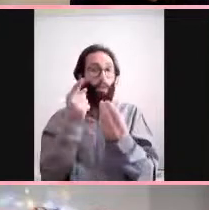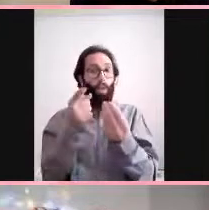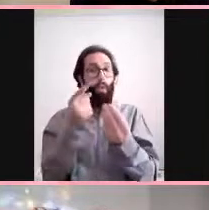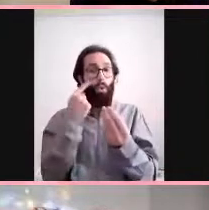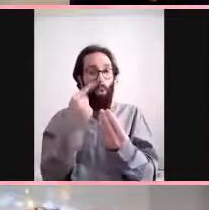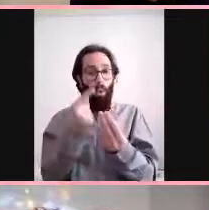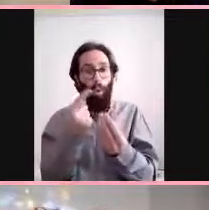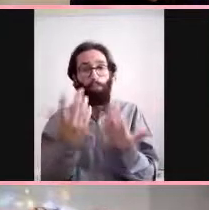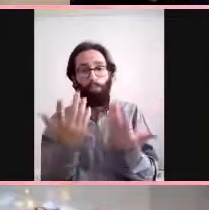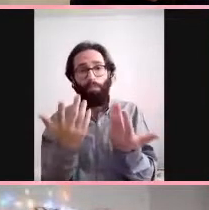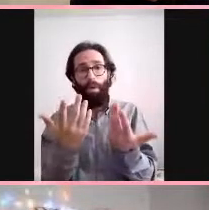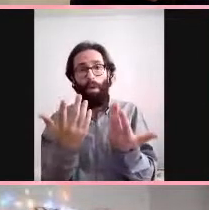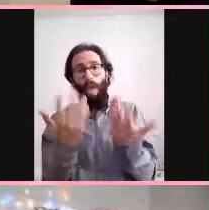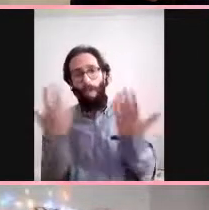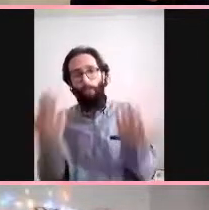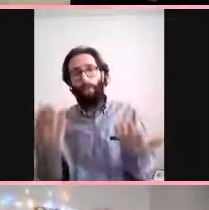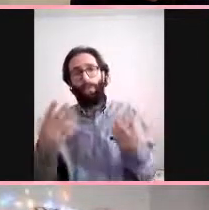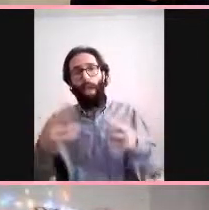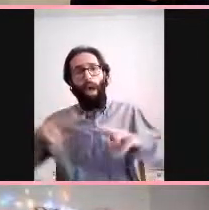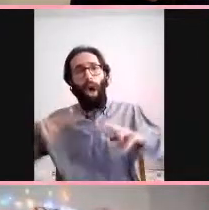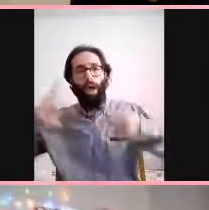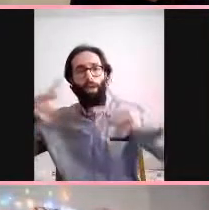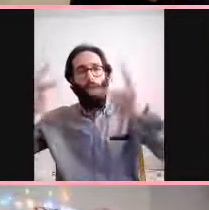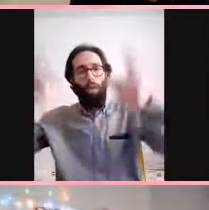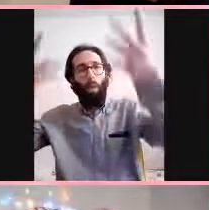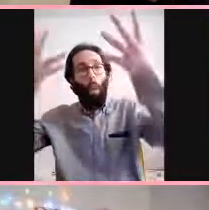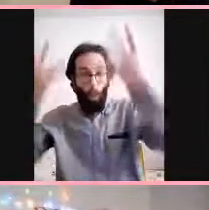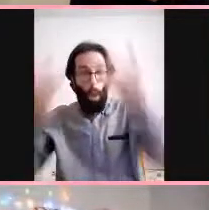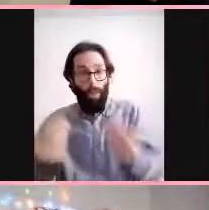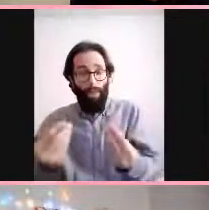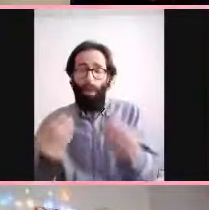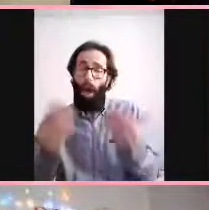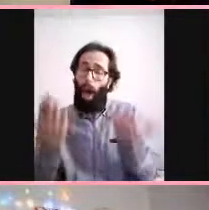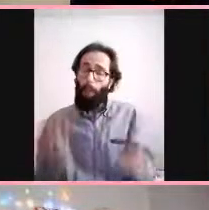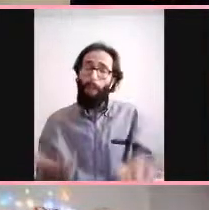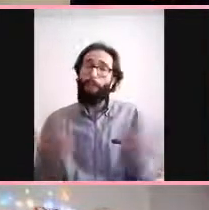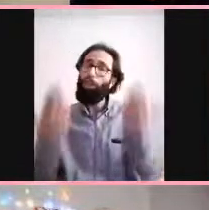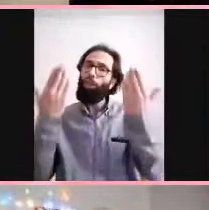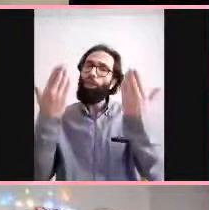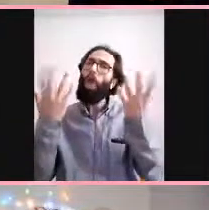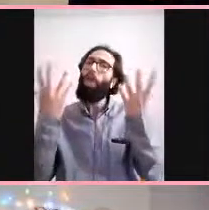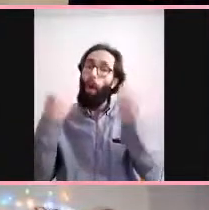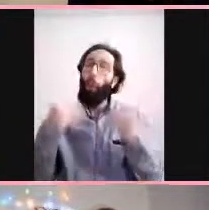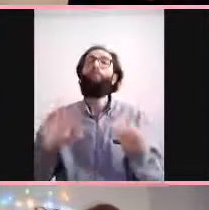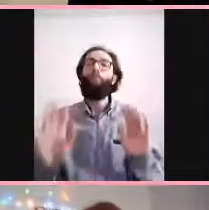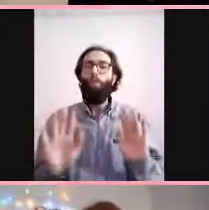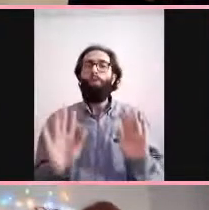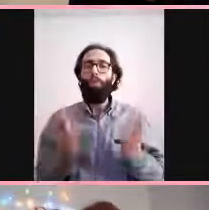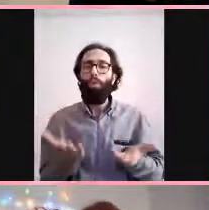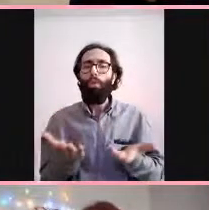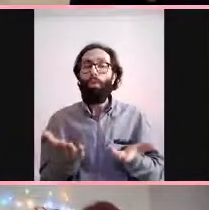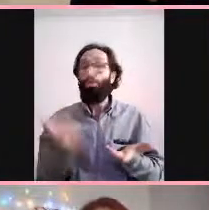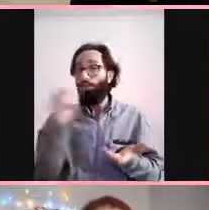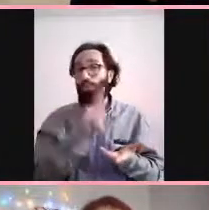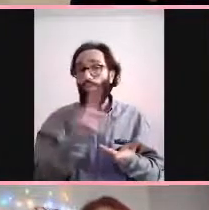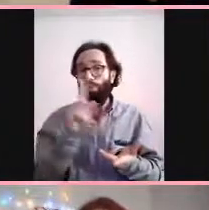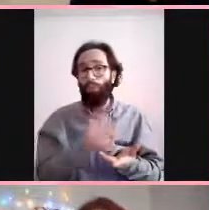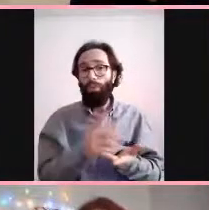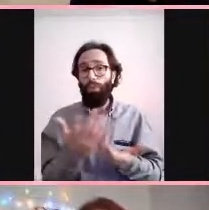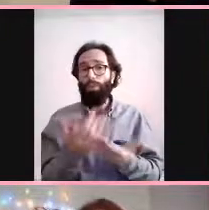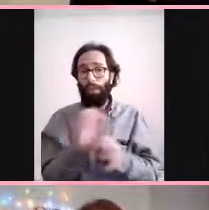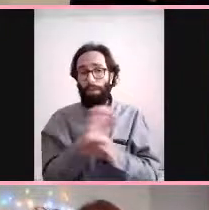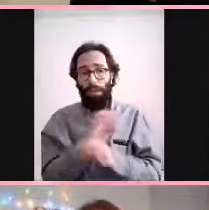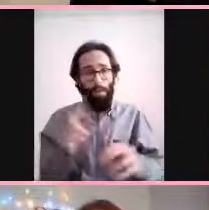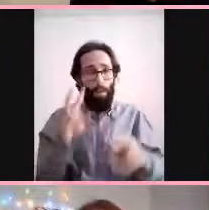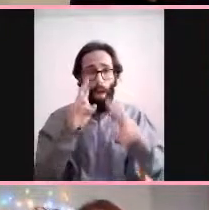aktarılabilir mi valla inşallah aktarılmıyordur henüz daha yani şeylere bakmak